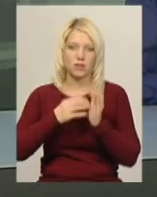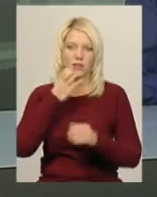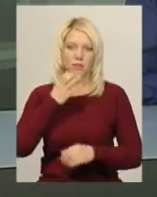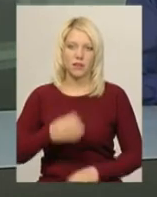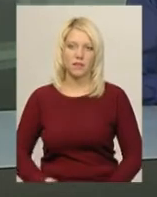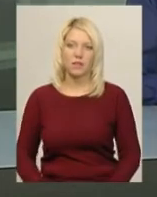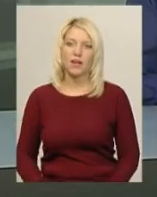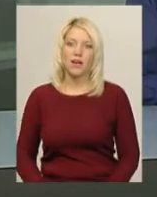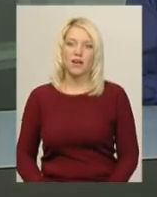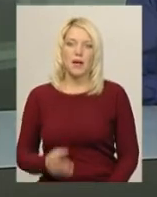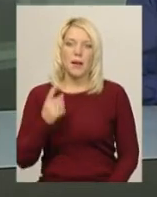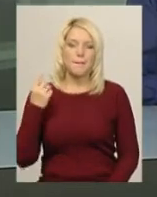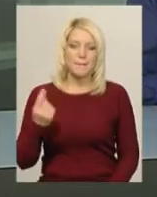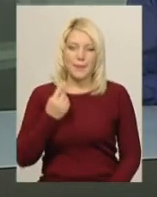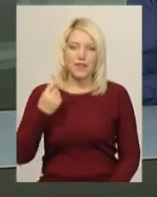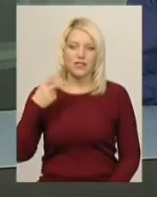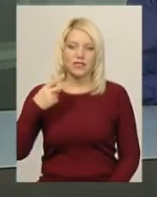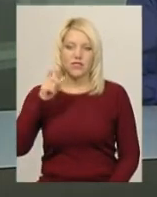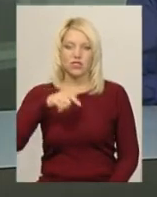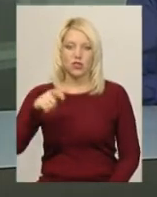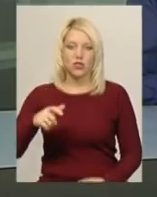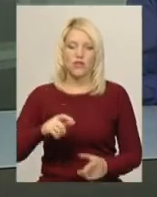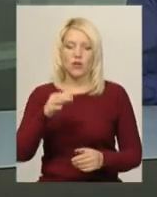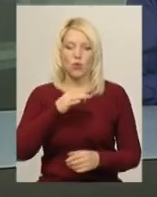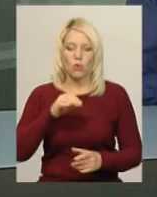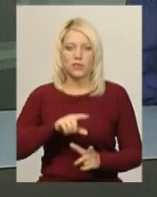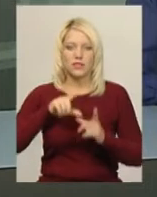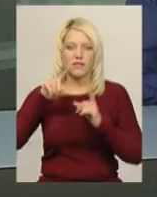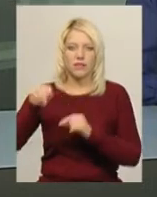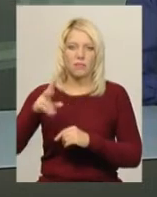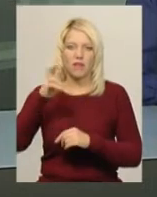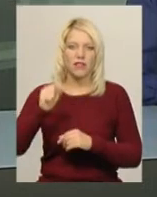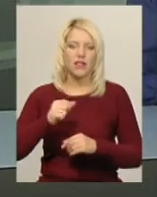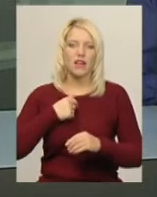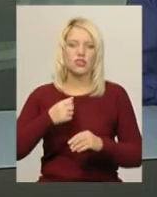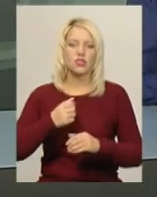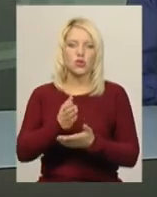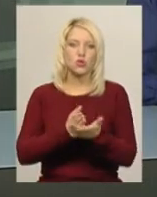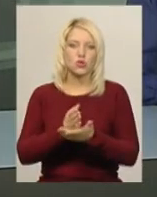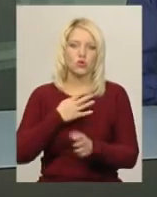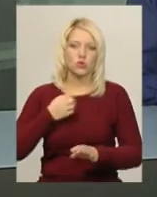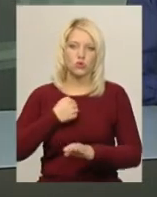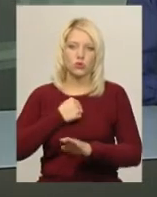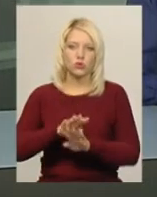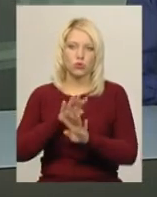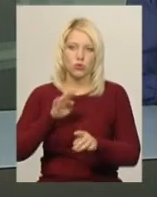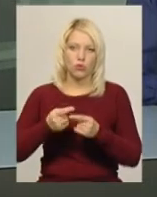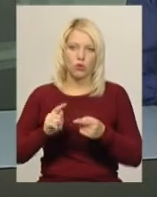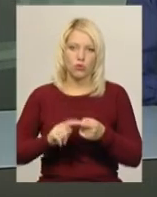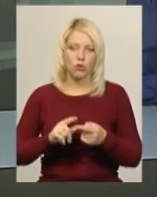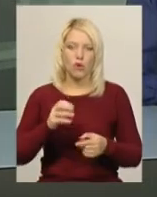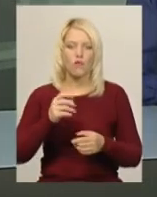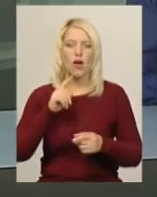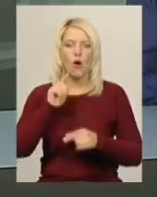Перших 20 призовників з області відправили на строкову військову службу. Зі збірного пункту Хмельницького обласного військового комісаріату